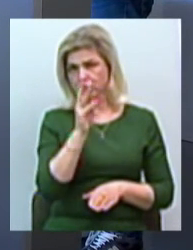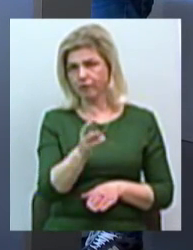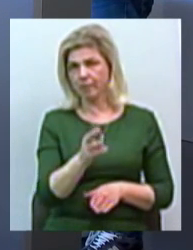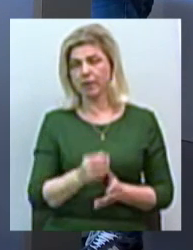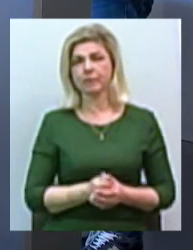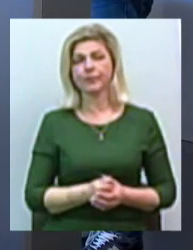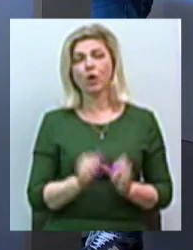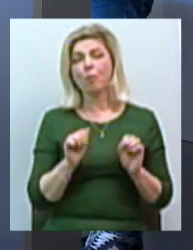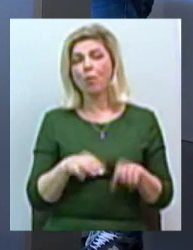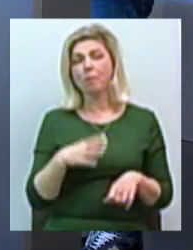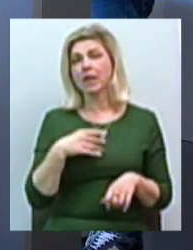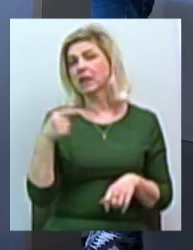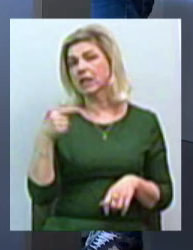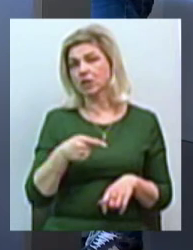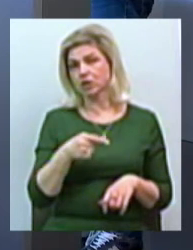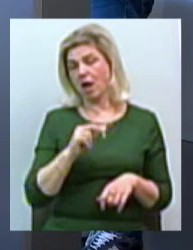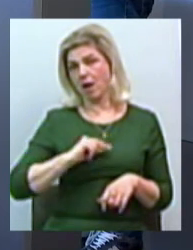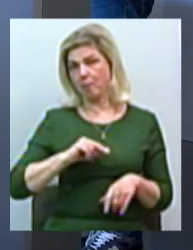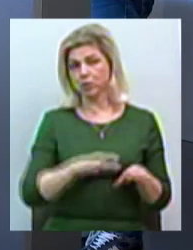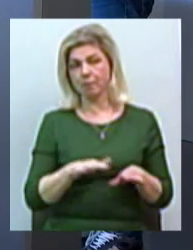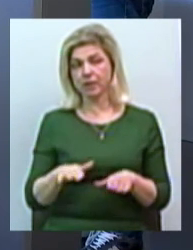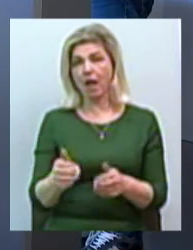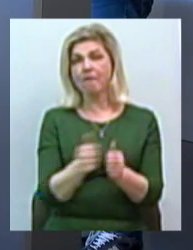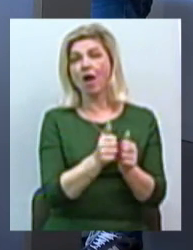А можна бути даже тисячі, тому що вокруг цих отелей,